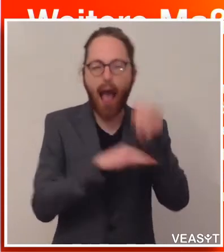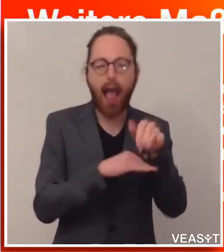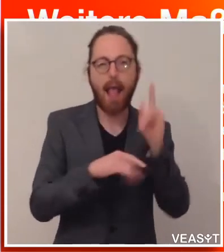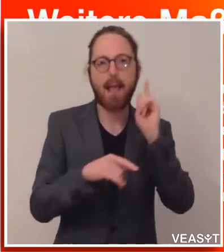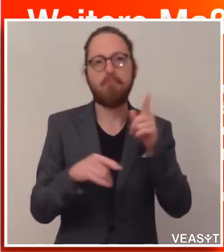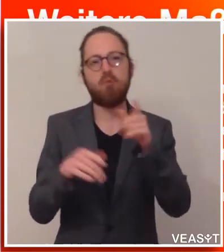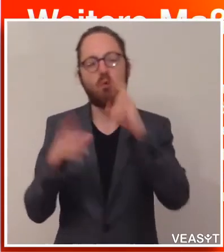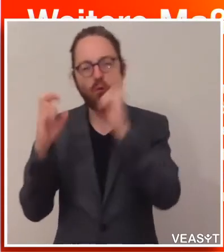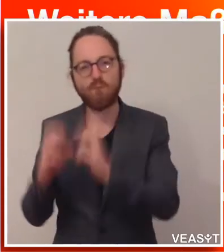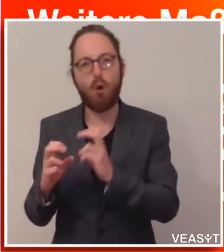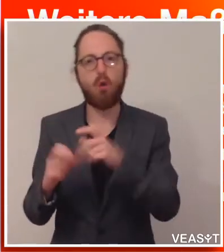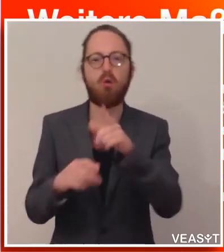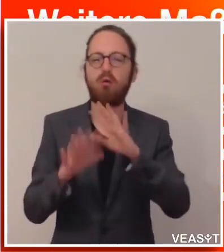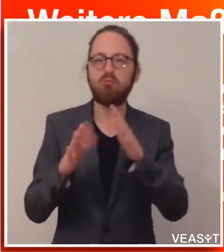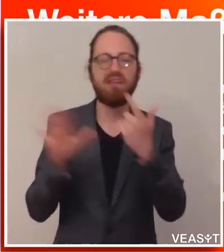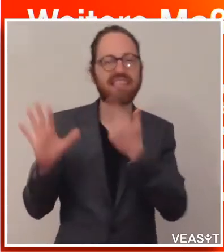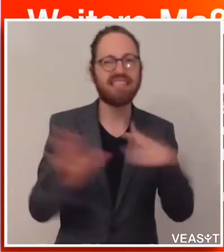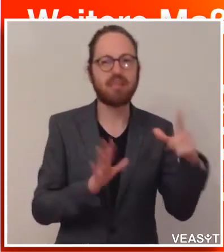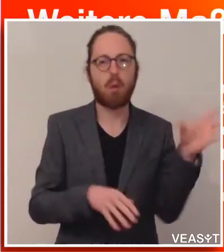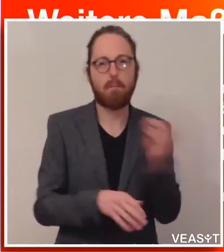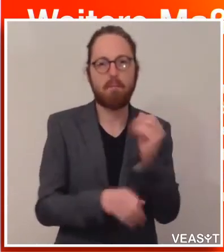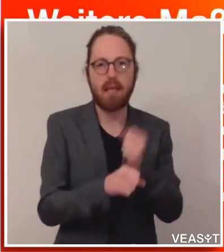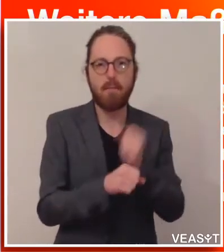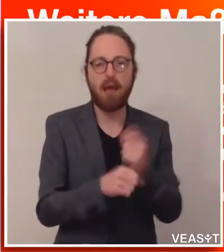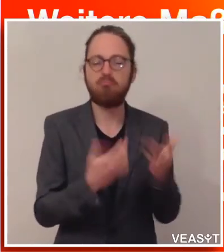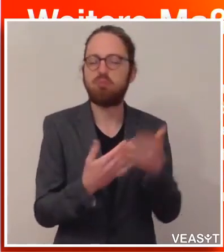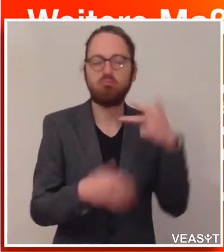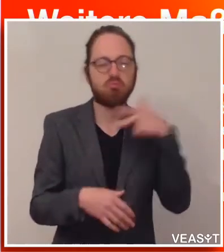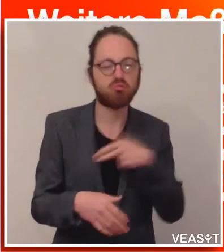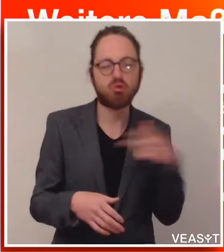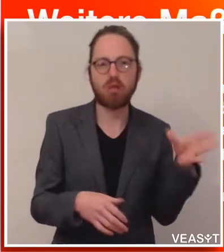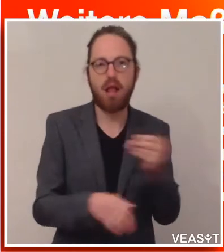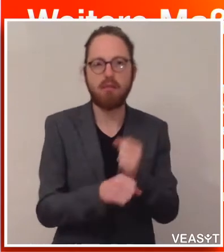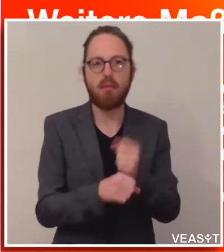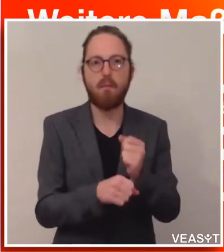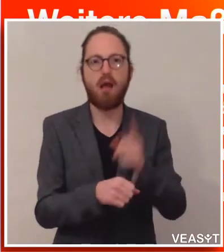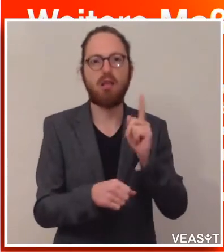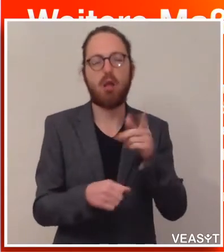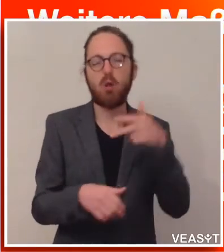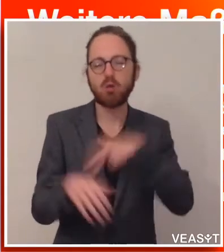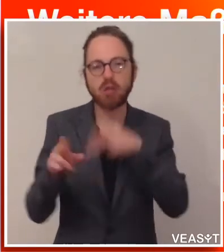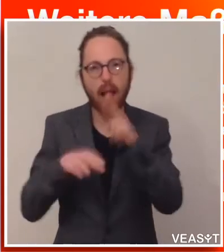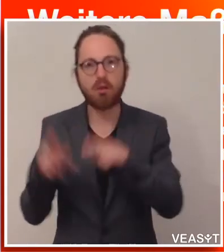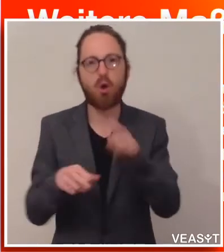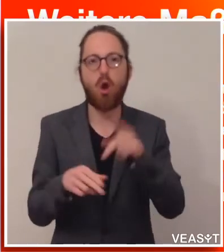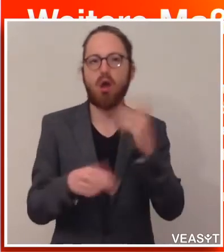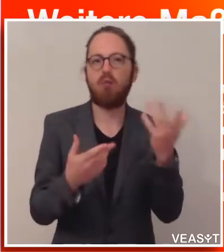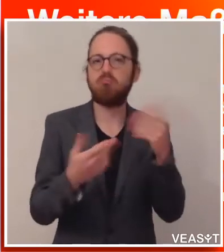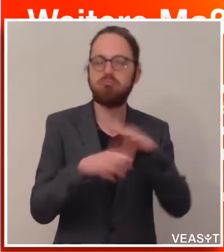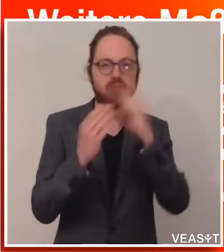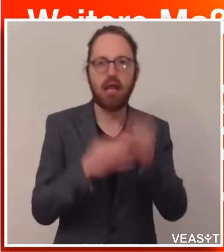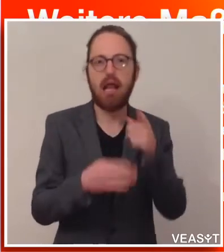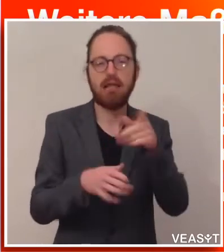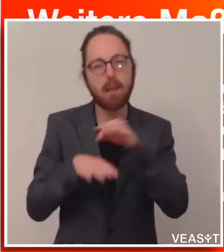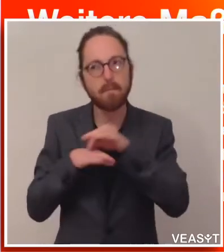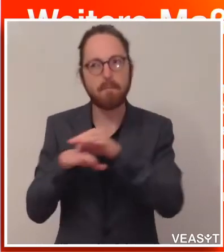Mitarbeiterinnen und Mitarbeitern, das sind Sozialpädagoginnen und Pädagogen, Sozialbetreuerinnen und Sozialbetreuer begleitet. Und